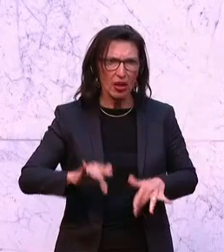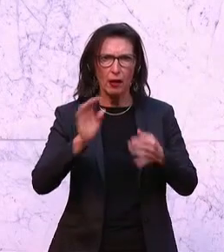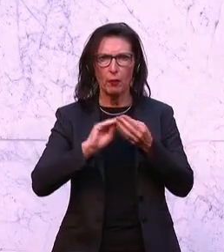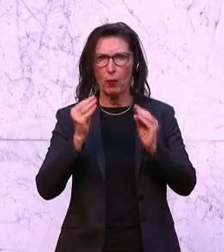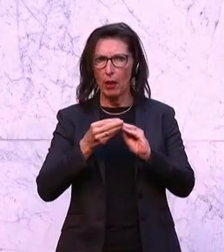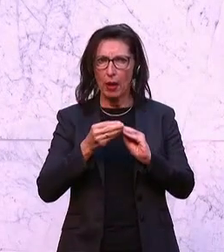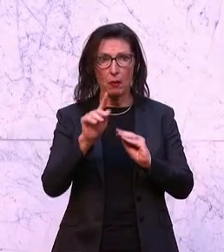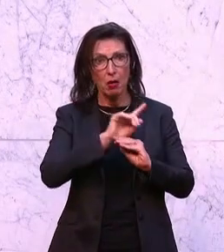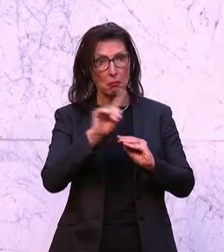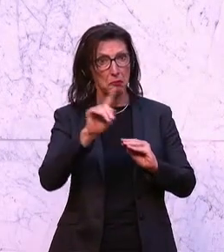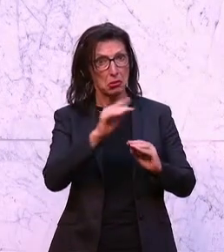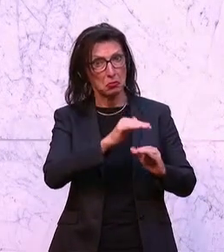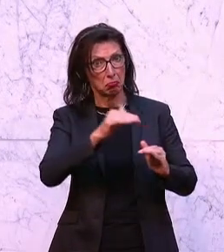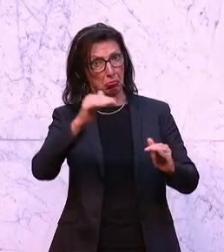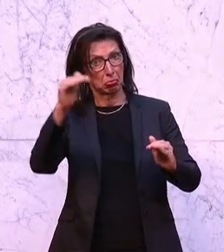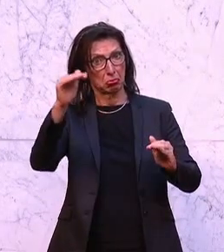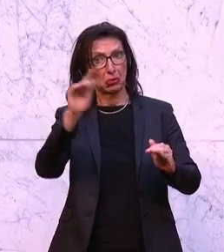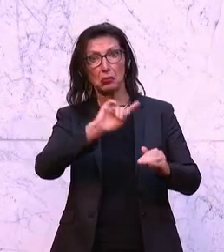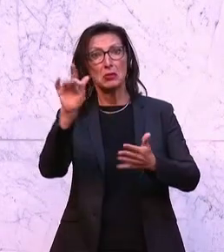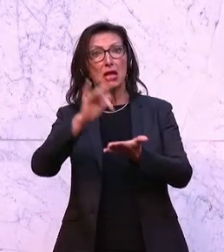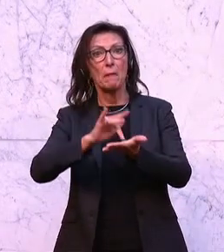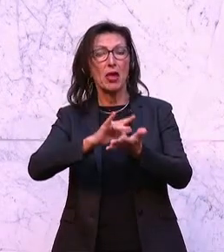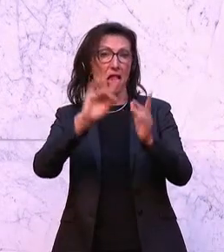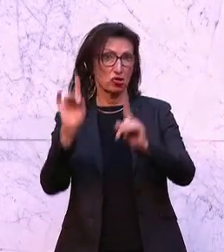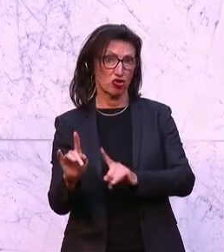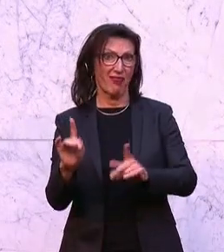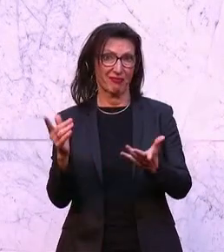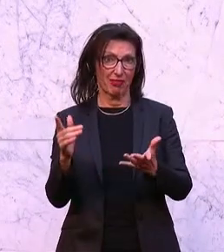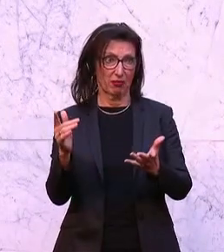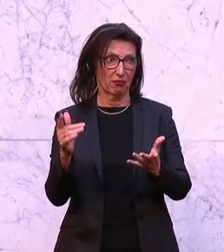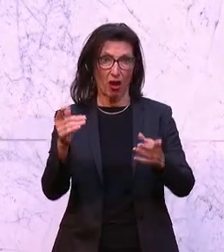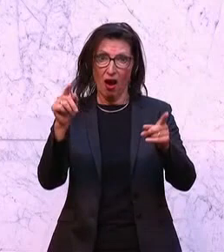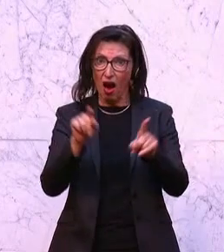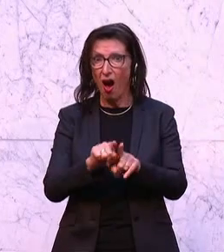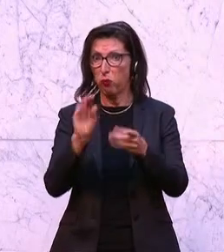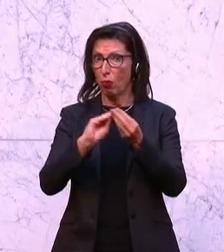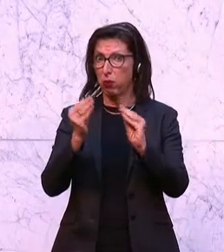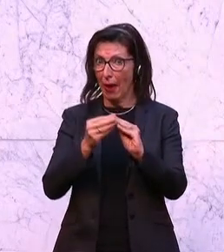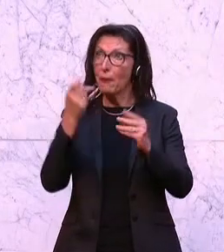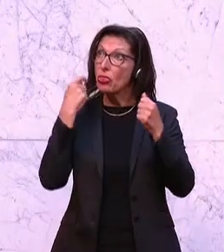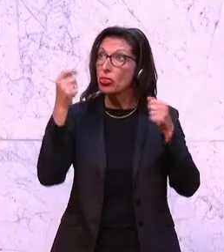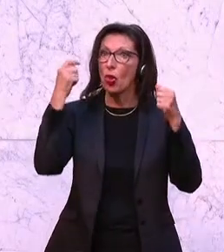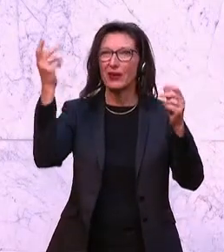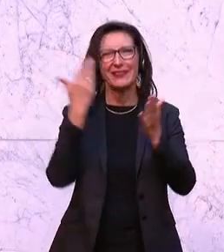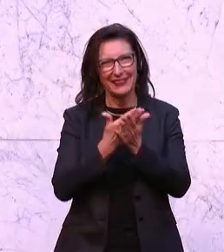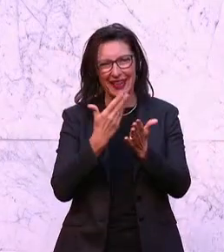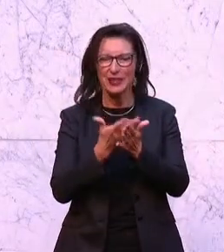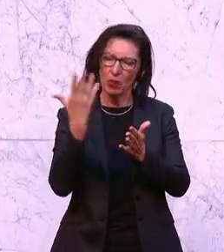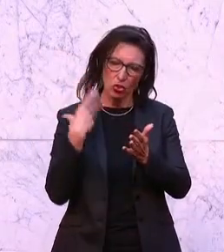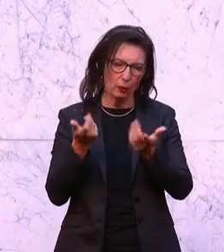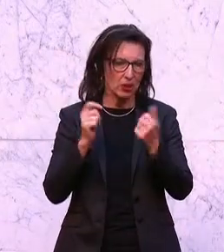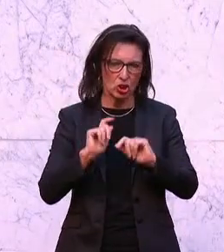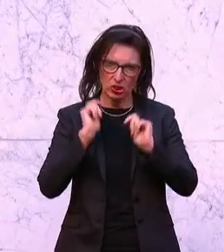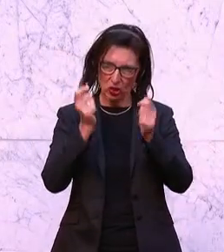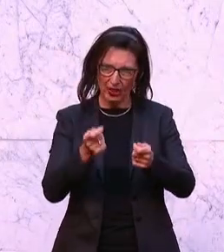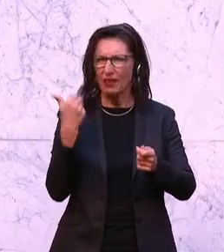bis in den Mittelstand hinein, was die Teuerung betrifft. Deshalb möchte ich noch einmal, Frau Präsidentin, diesen Entschließungsantrag einbringen. Er wurde